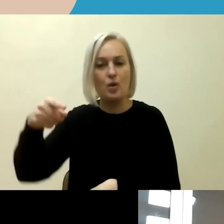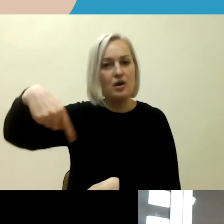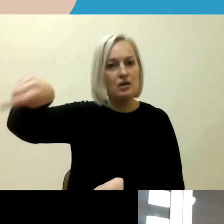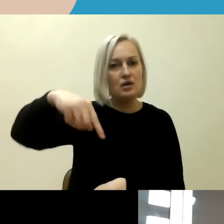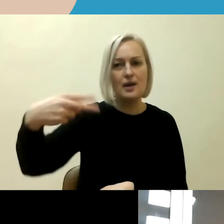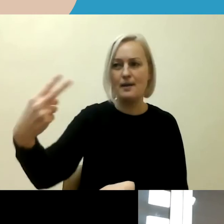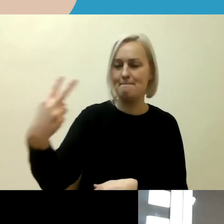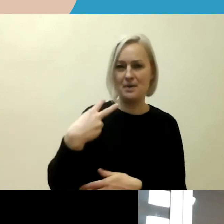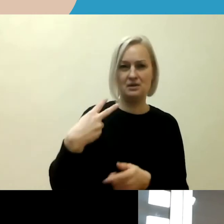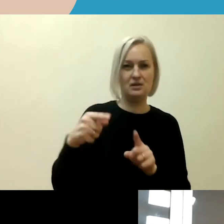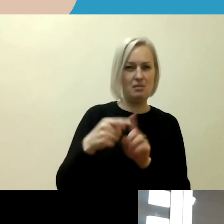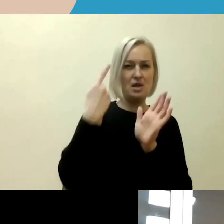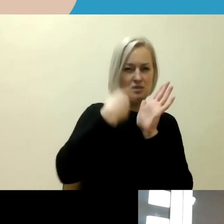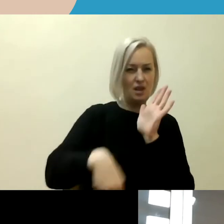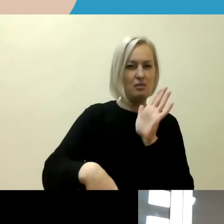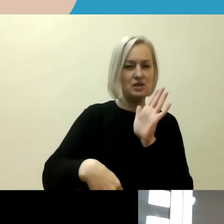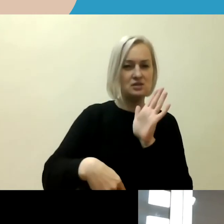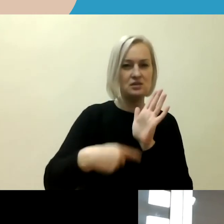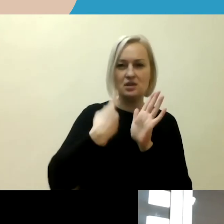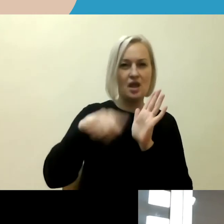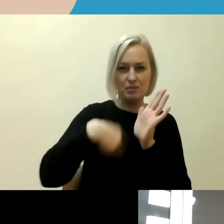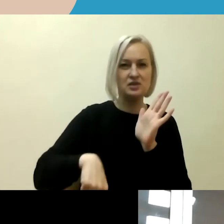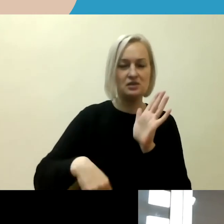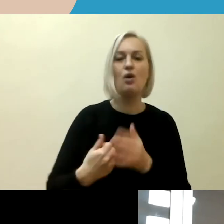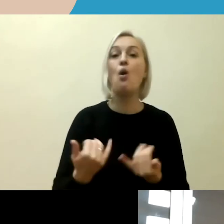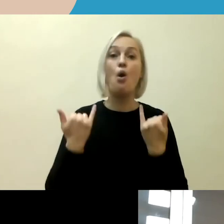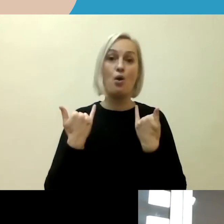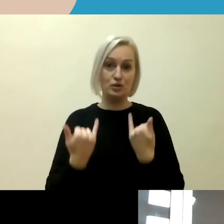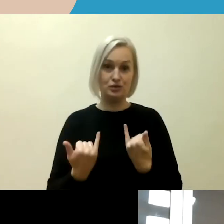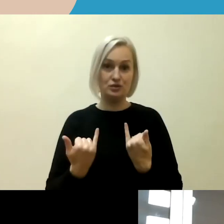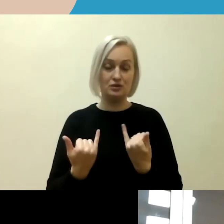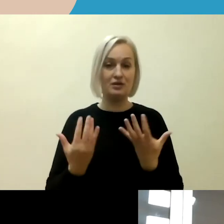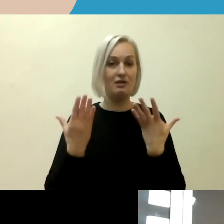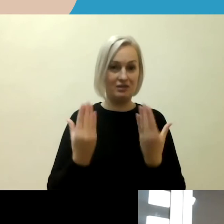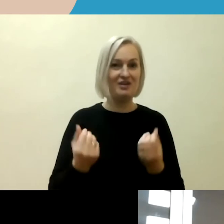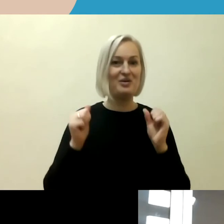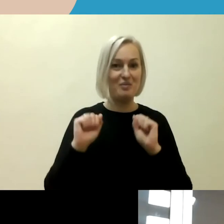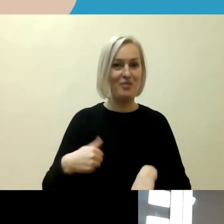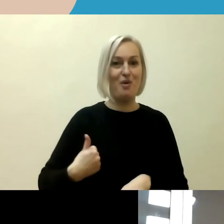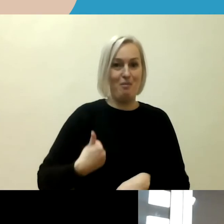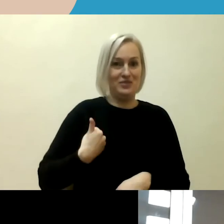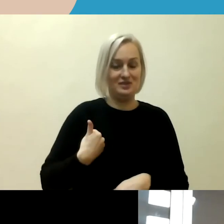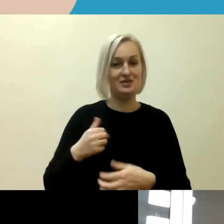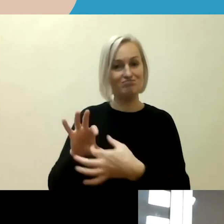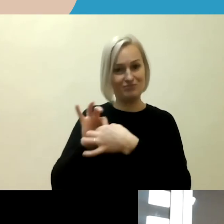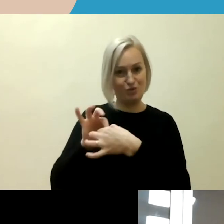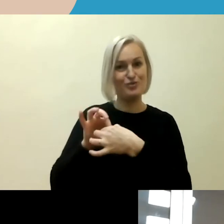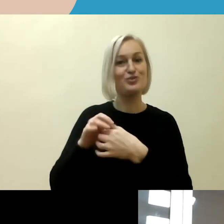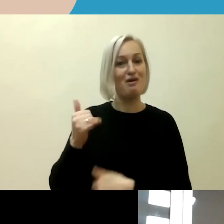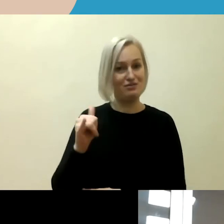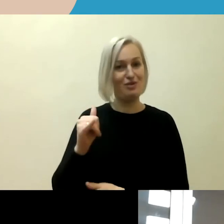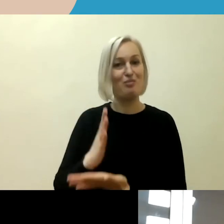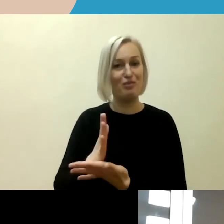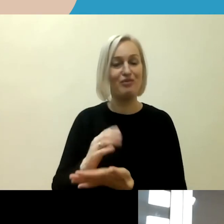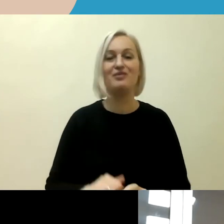nepasitikėjimą. Tai šiandien dienai mes tikrai galim pasigirti, kad santyki turime visai neblogą. Tai ten